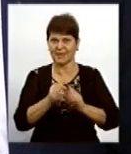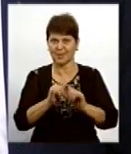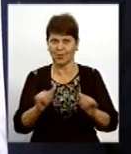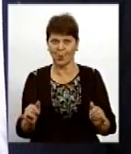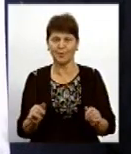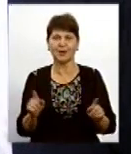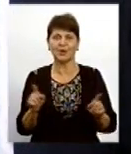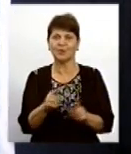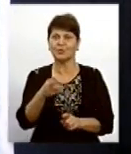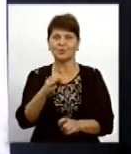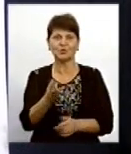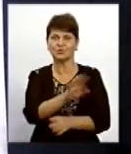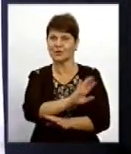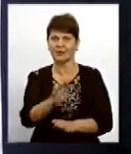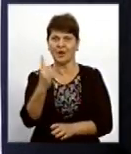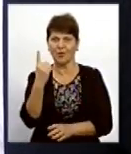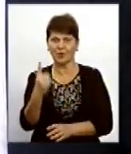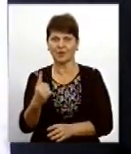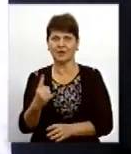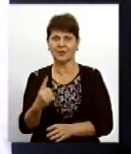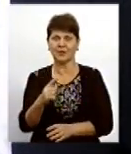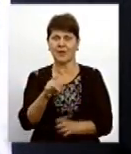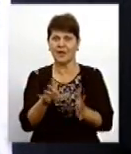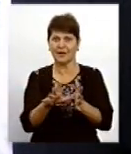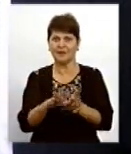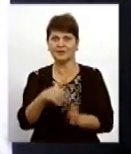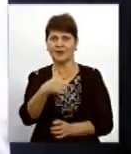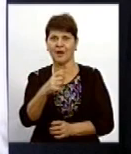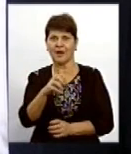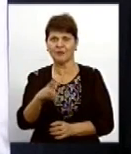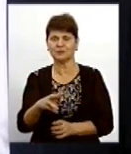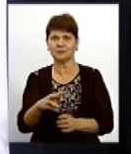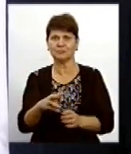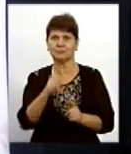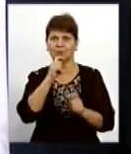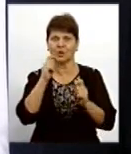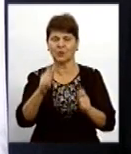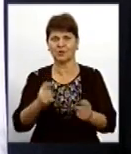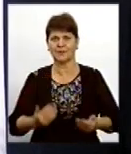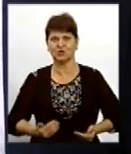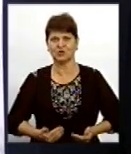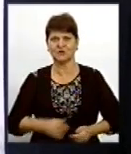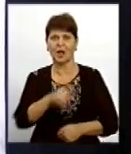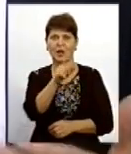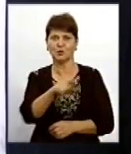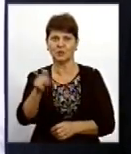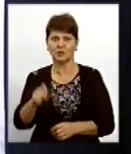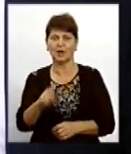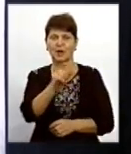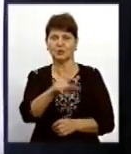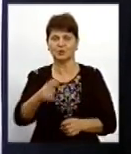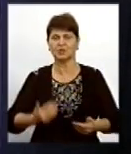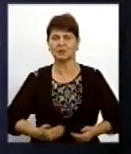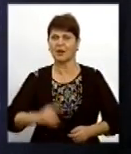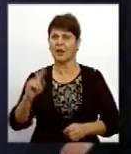не одним газом, не одною електрикою чи якимись там розкішними подарунками живе людина. Людина живе